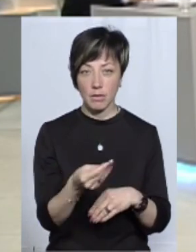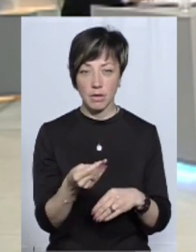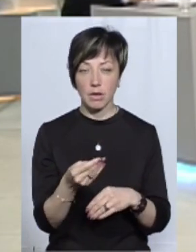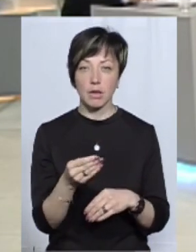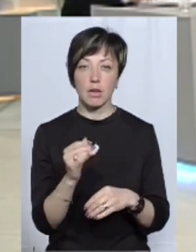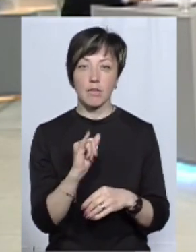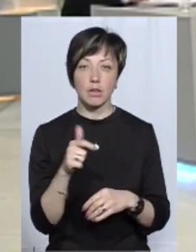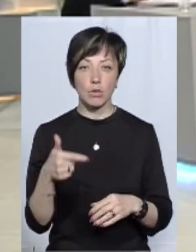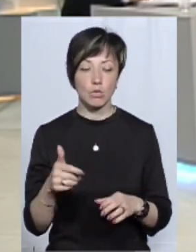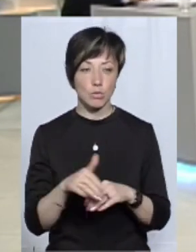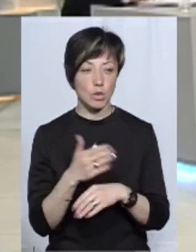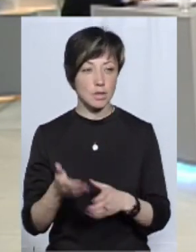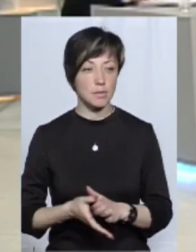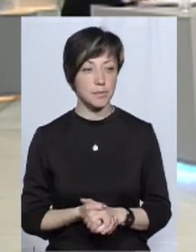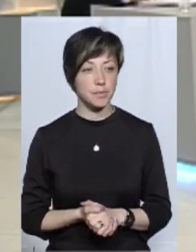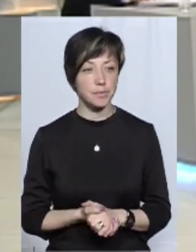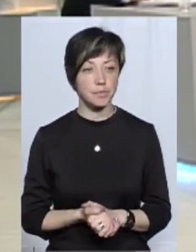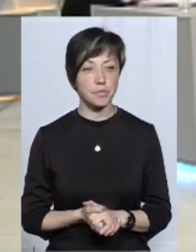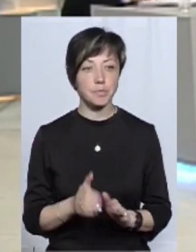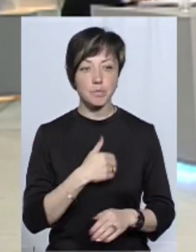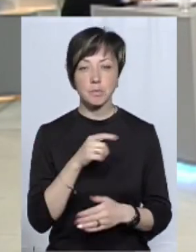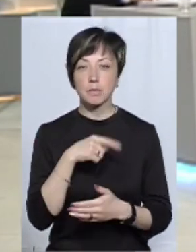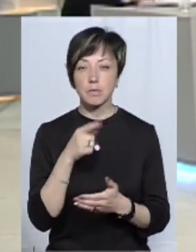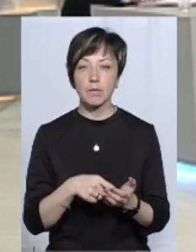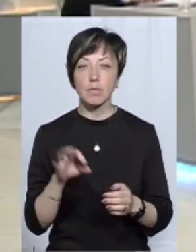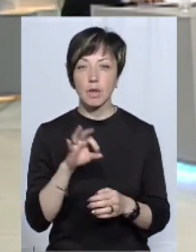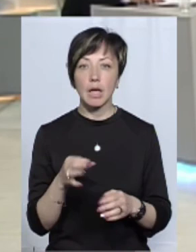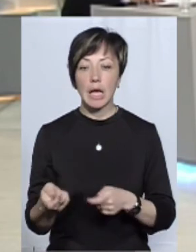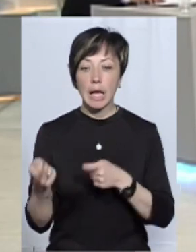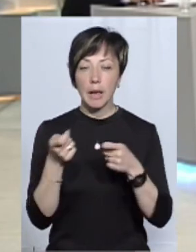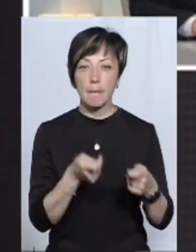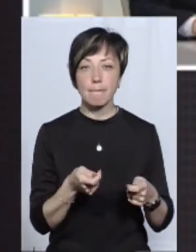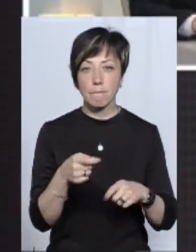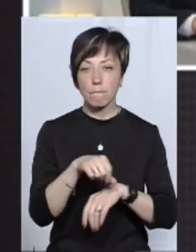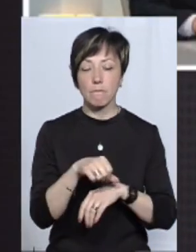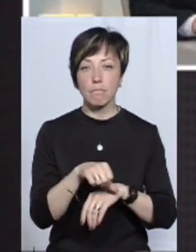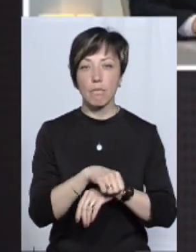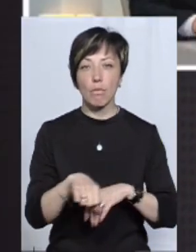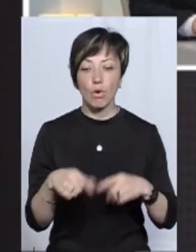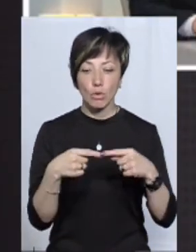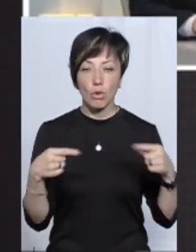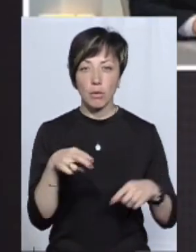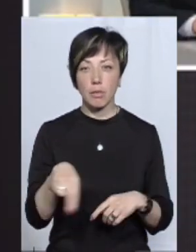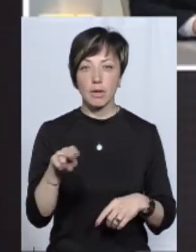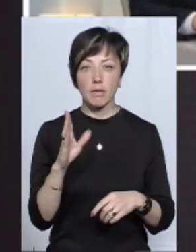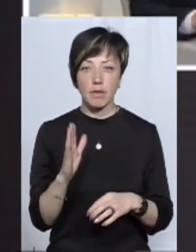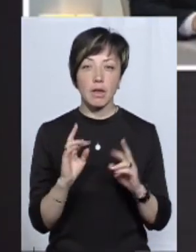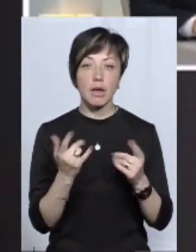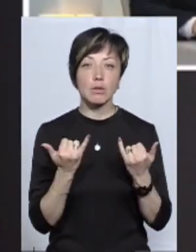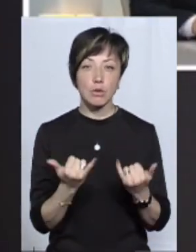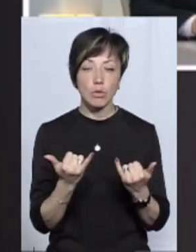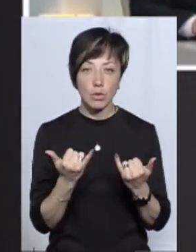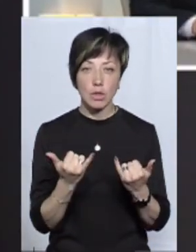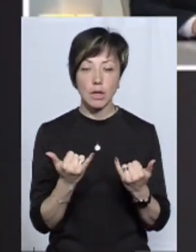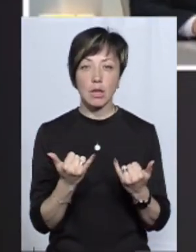Іван Григорович, прошу. Я хотіла запитати стосовно імпортного ПДВ. Скажіть, будь ласка, от як сьогодні суб'єкти зовнішньої